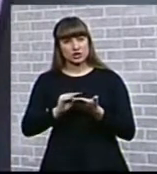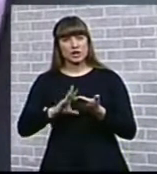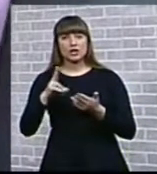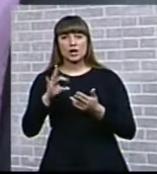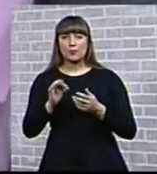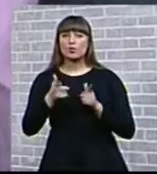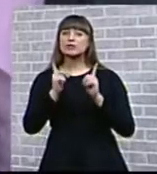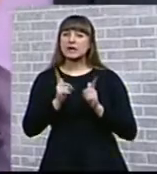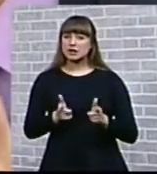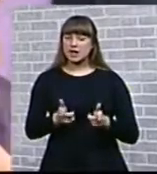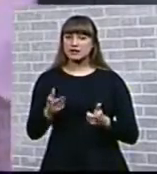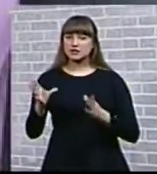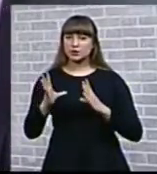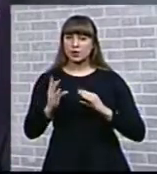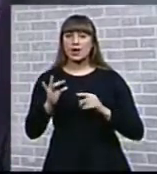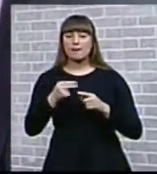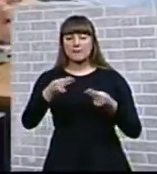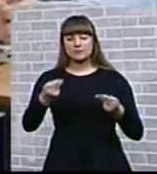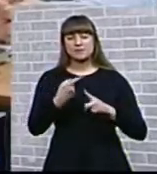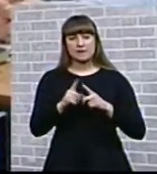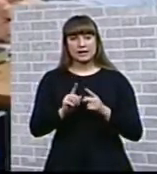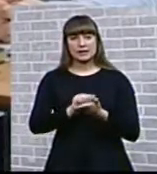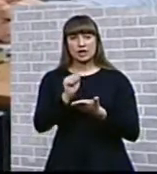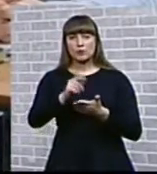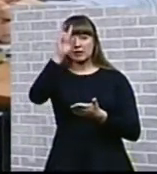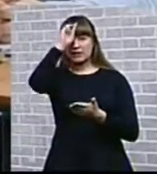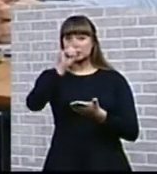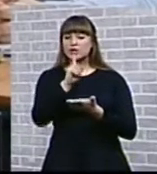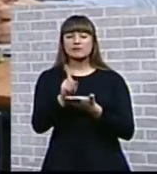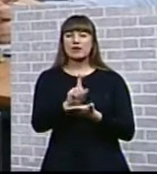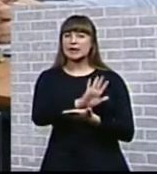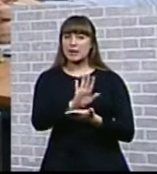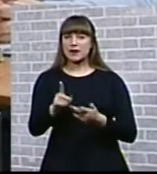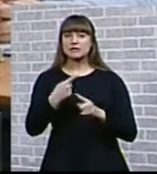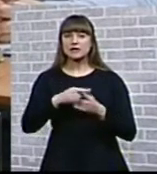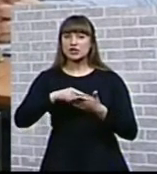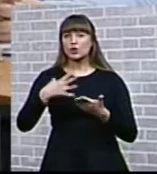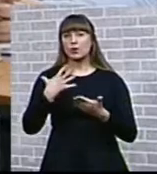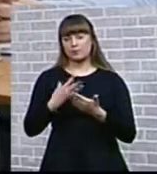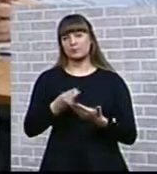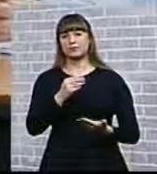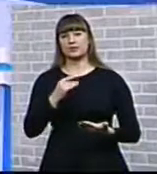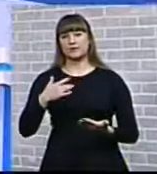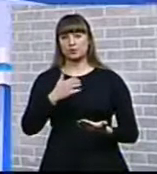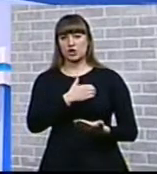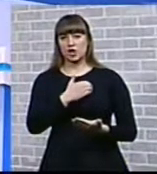обоюдному согласию. Кстати, подписывать этот документ государство никого не обязывает, исключительно по желанию.